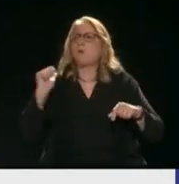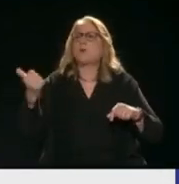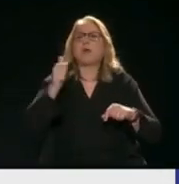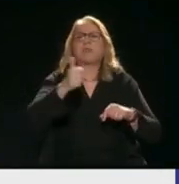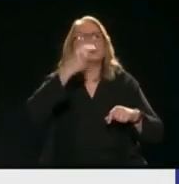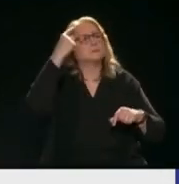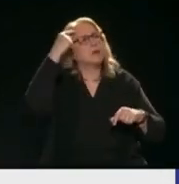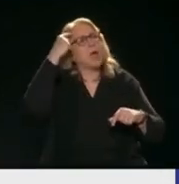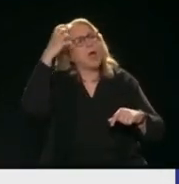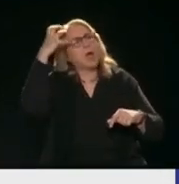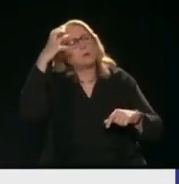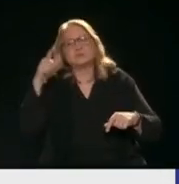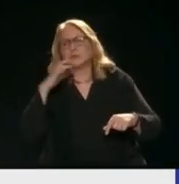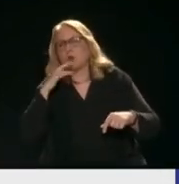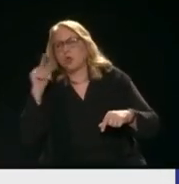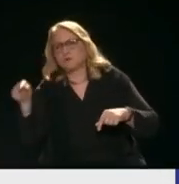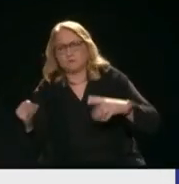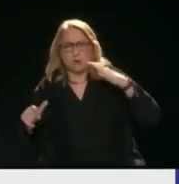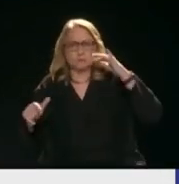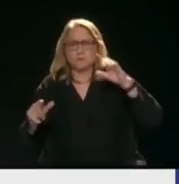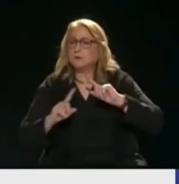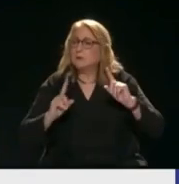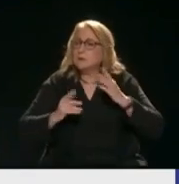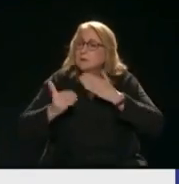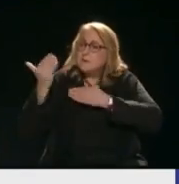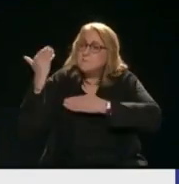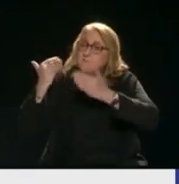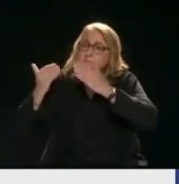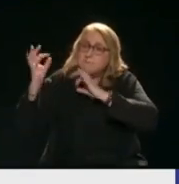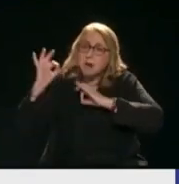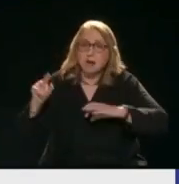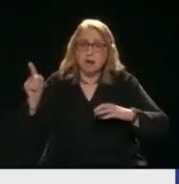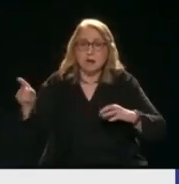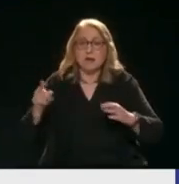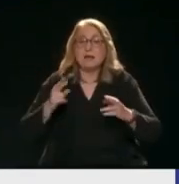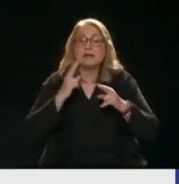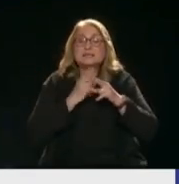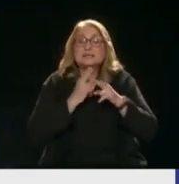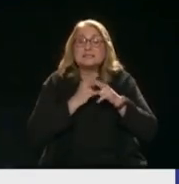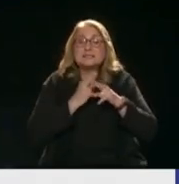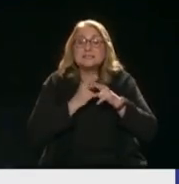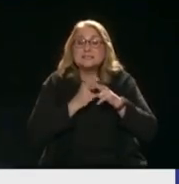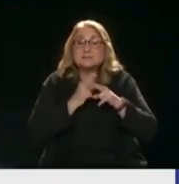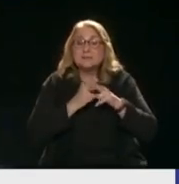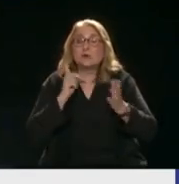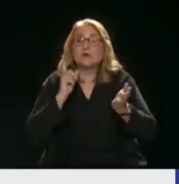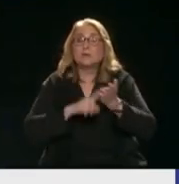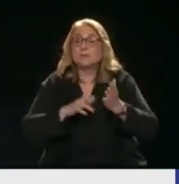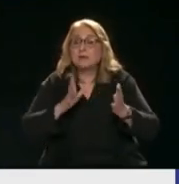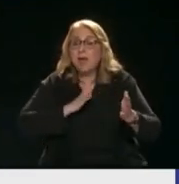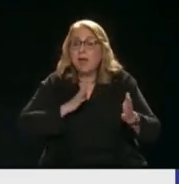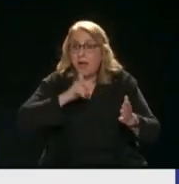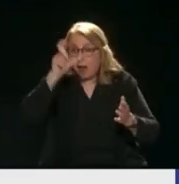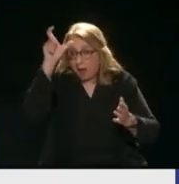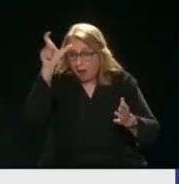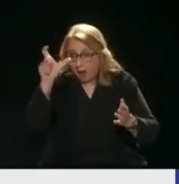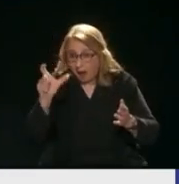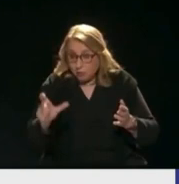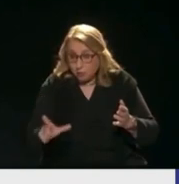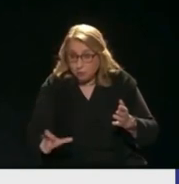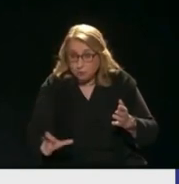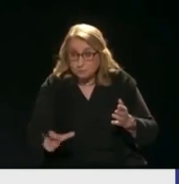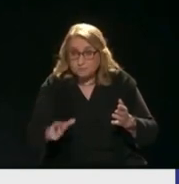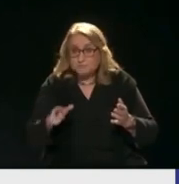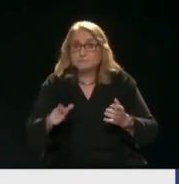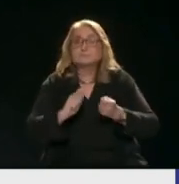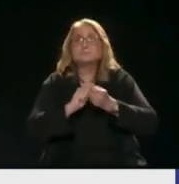παιδεία είναι Να ενθυμηθεί ο άνθρωπος Προσέχτε ο άνθρωπος που ήρθε εδώ και εσαρκώθηκε Σε ποιο στόχο